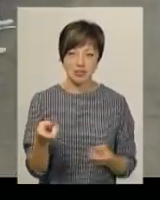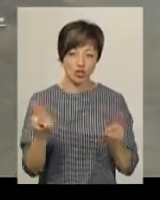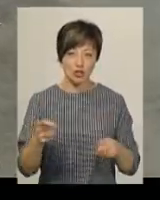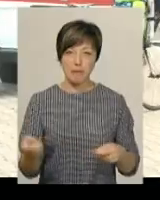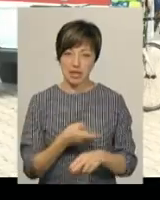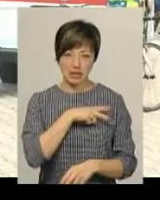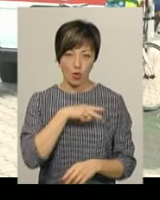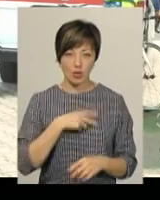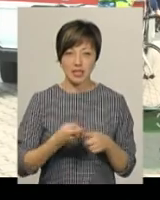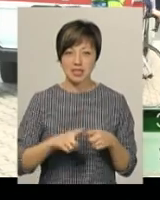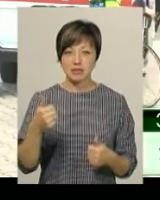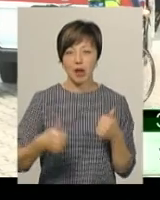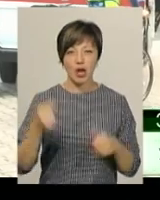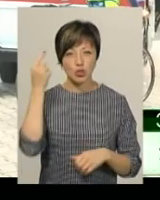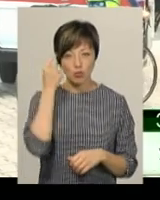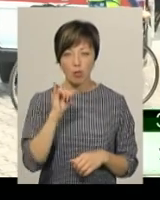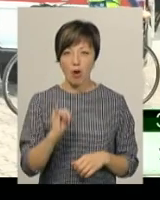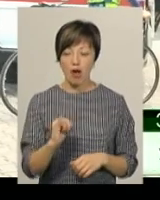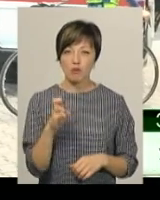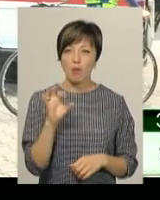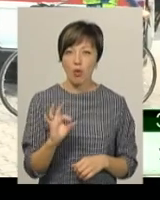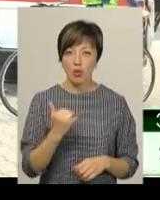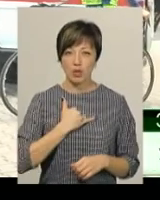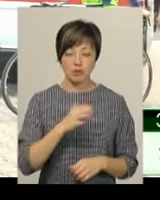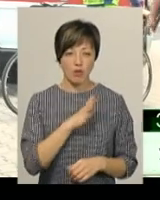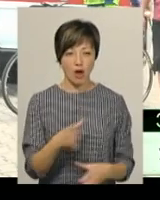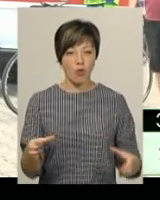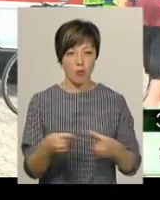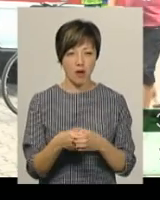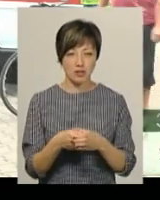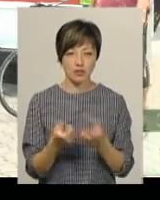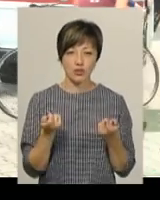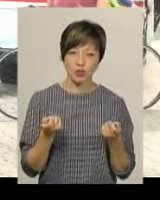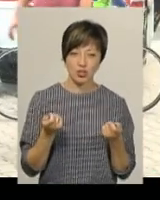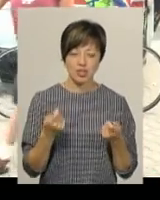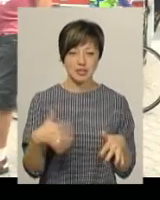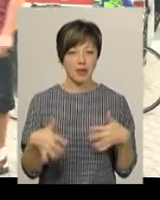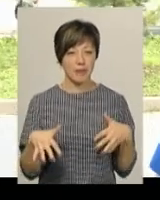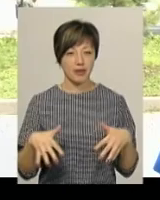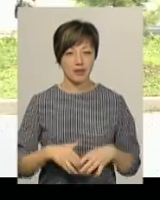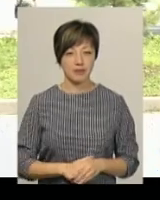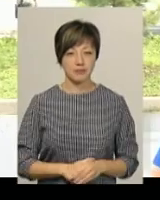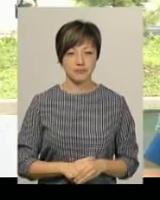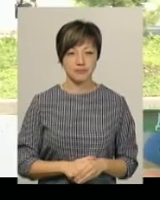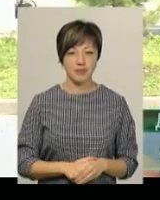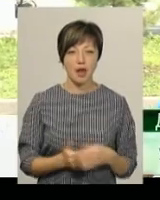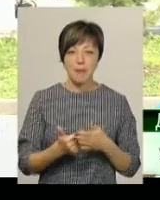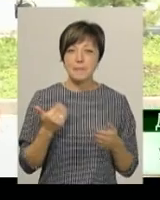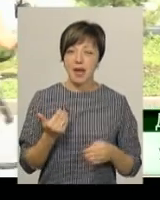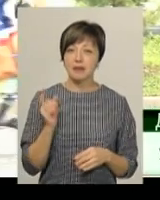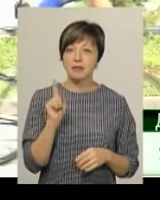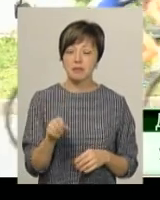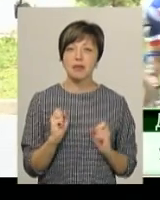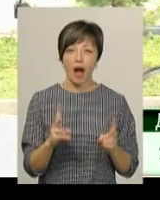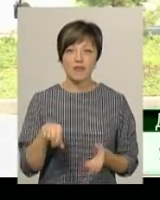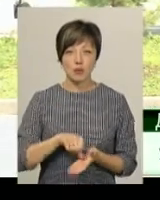нагород. На цих змаганнях, думаю, що погано, тому що у нас була команда трошки слабень. Перед тим, як виступати на